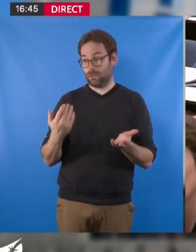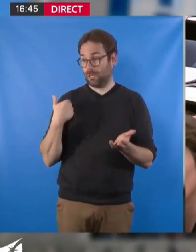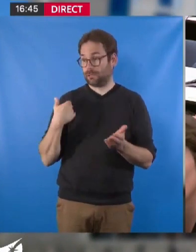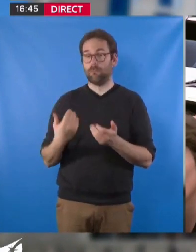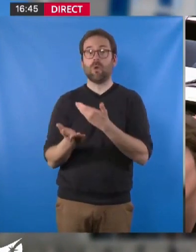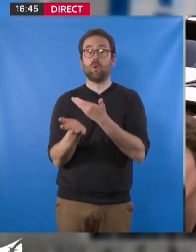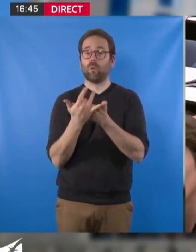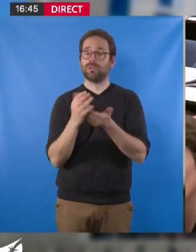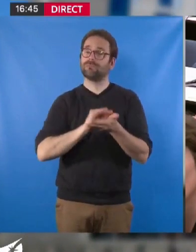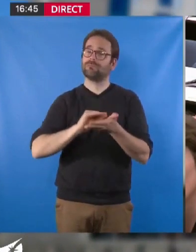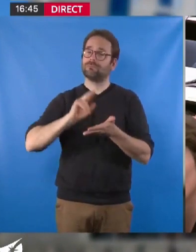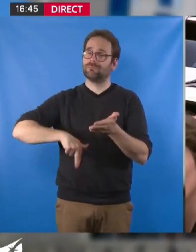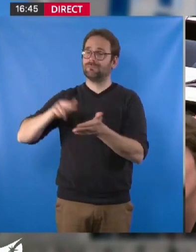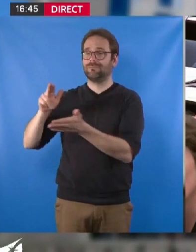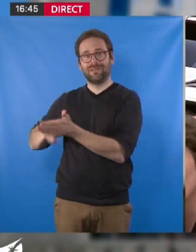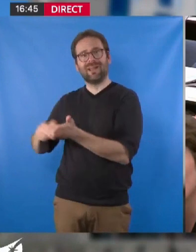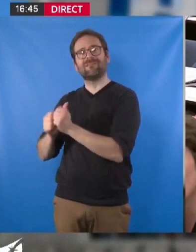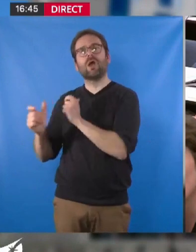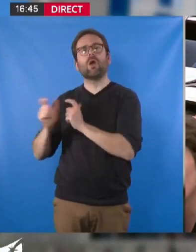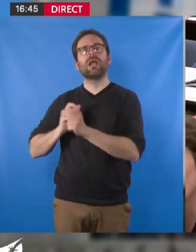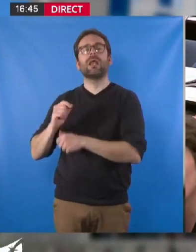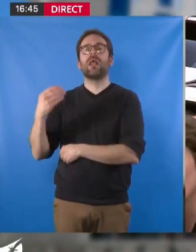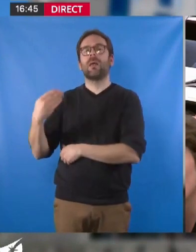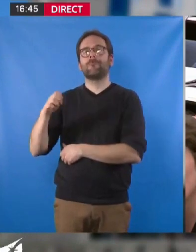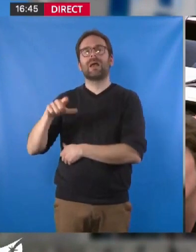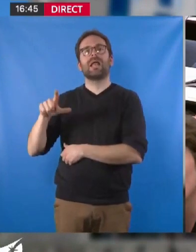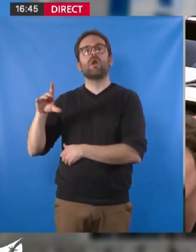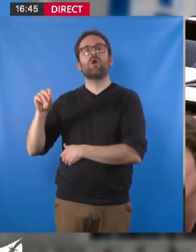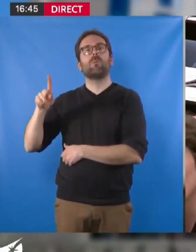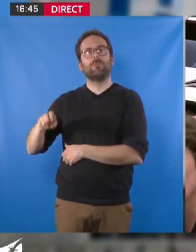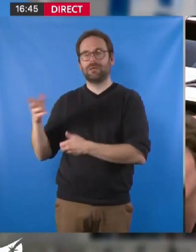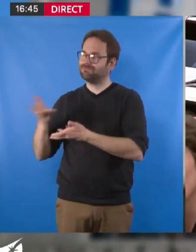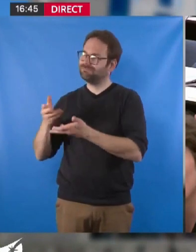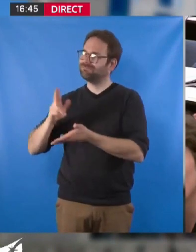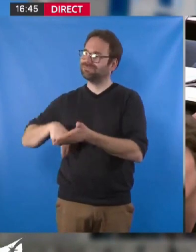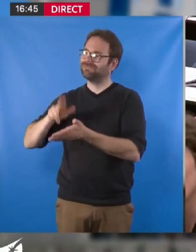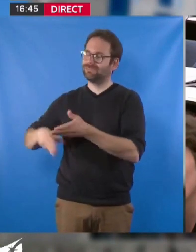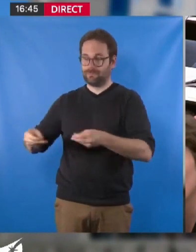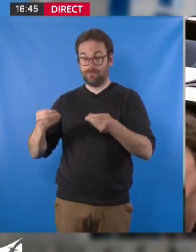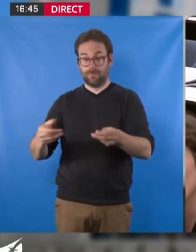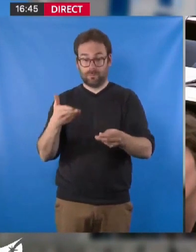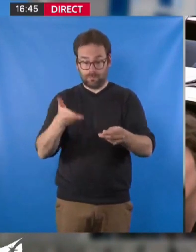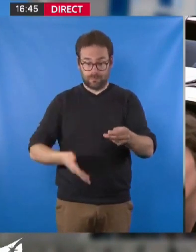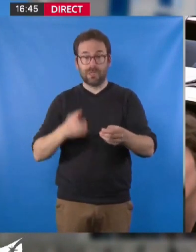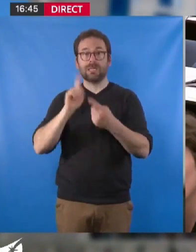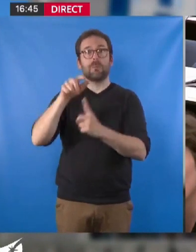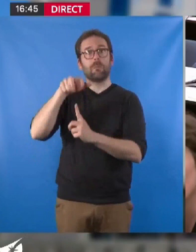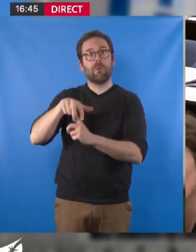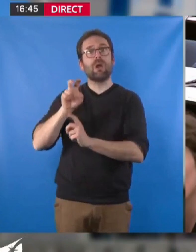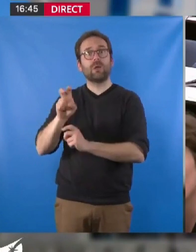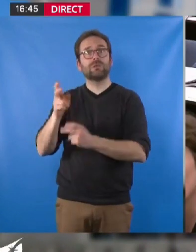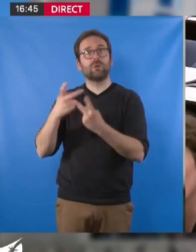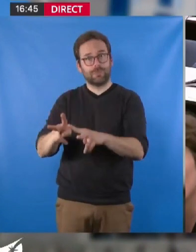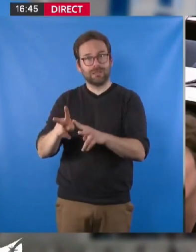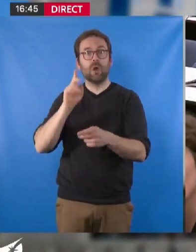courrier commun avec ma collègue Maëlle Copé, sur lequel nous travaillons, sur la question du pôle d'écologie urbaine, pour